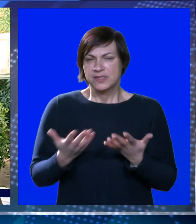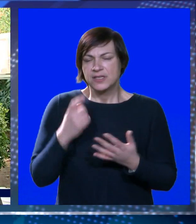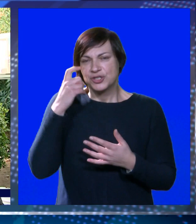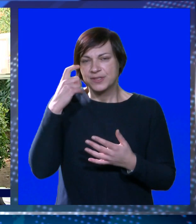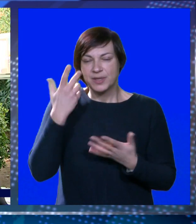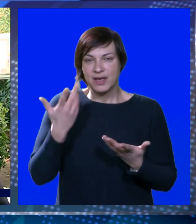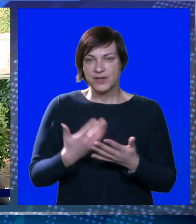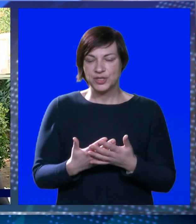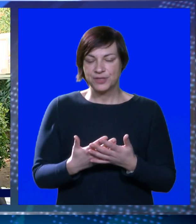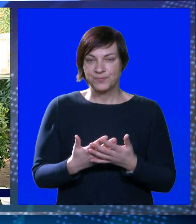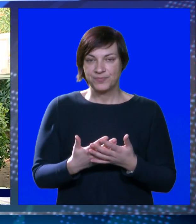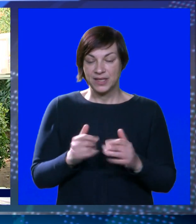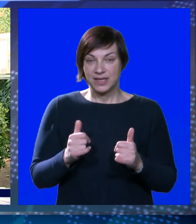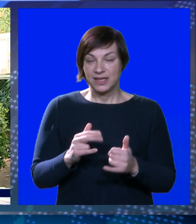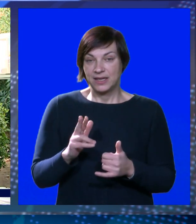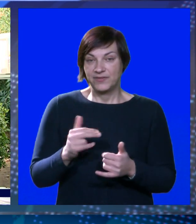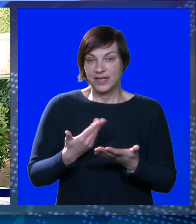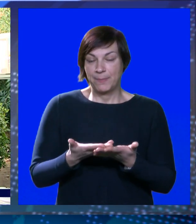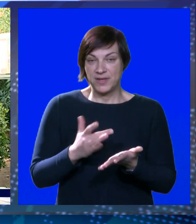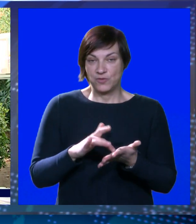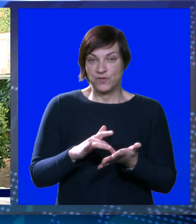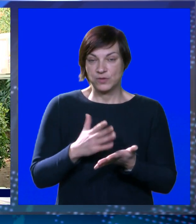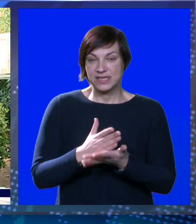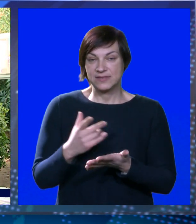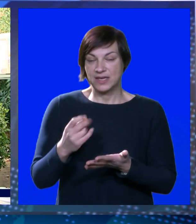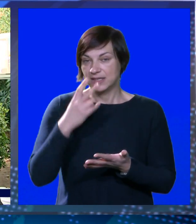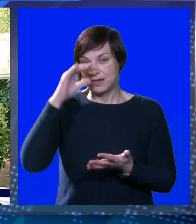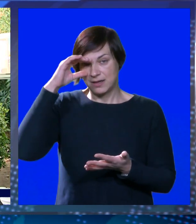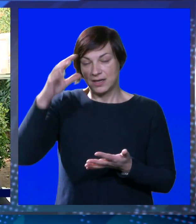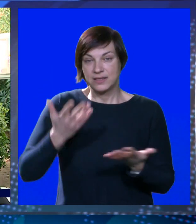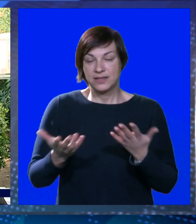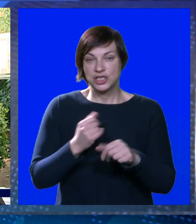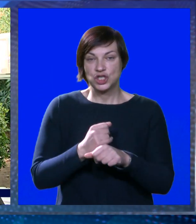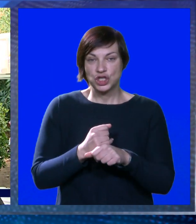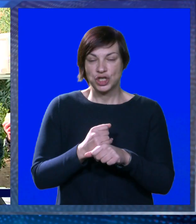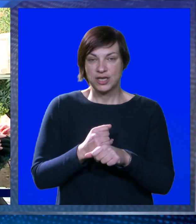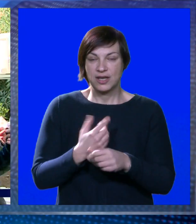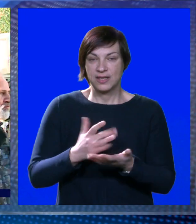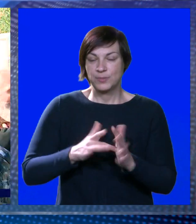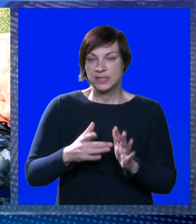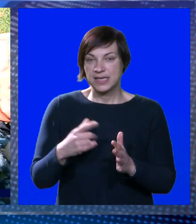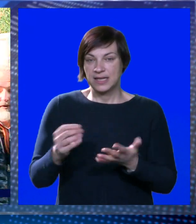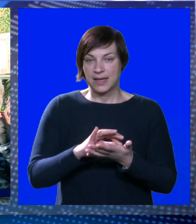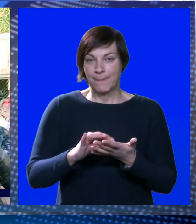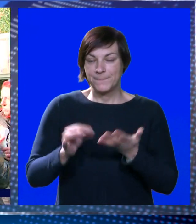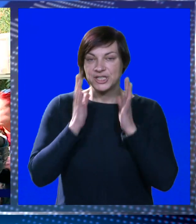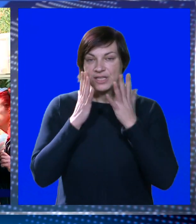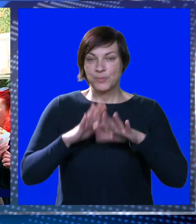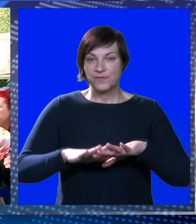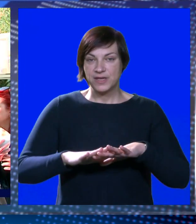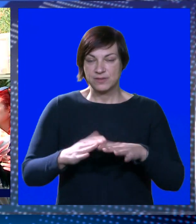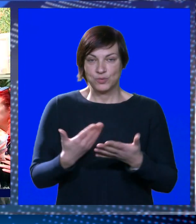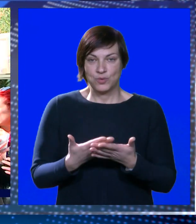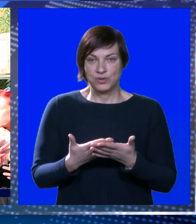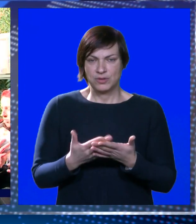Zašto zabrinjavajuće? Pa evo, jer vi imate nekoga u fokusu da svaki dan gledate što radi, što čini i onda po cijele dane pišete na Facebooku